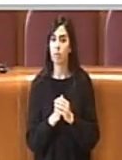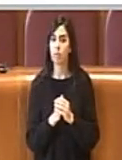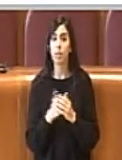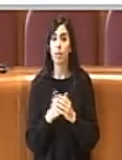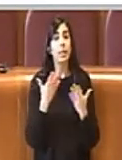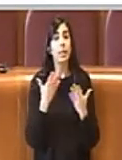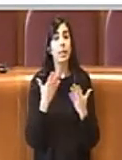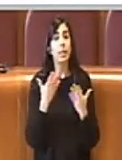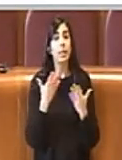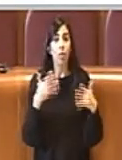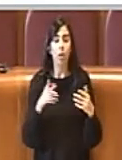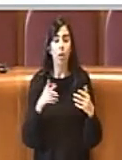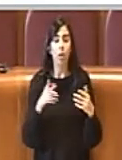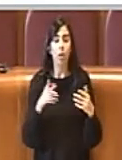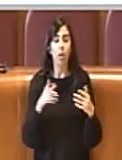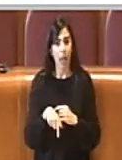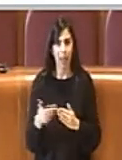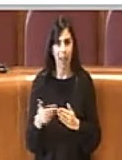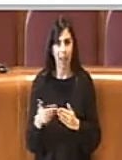precedenza